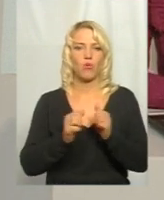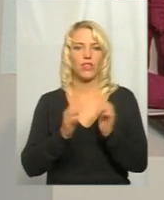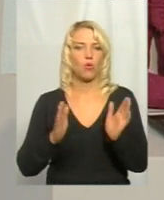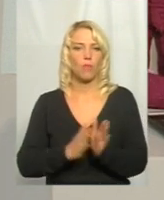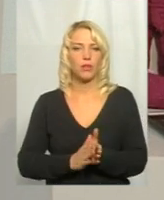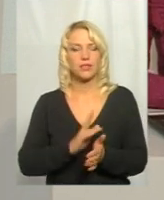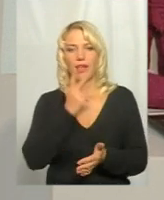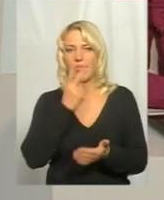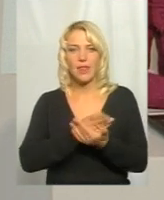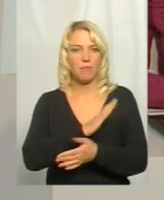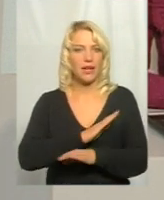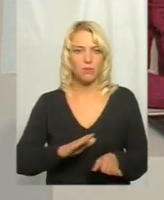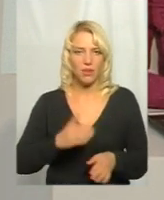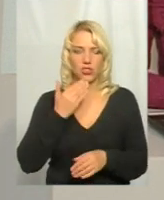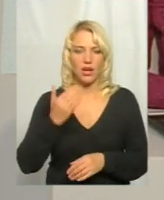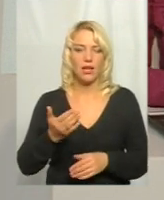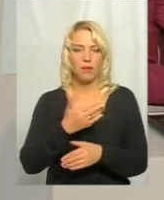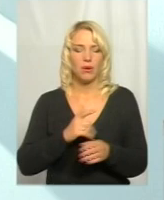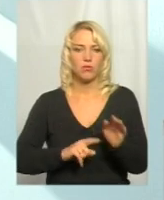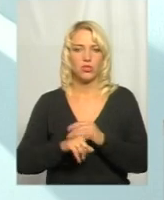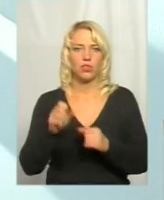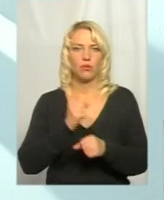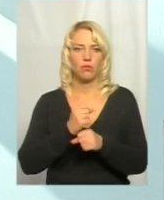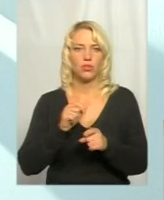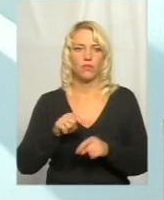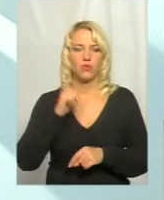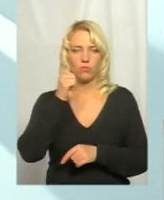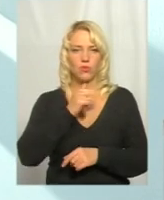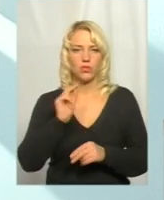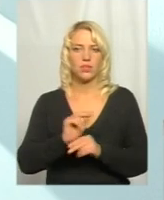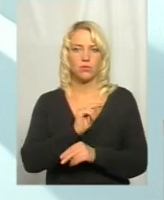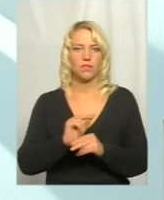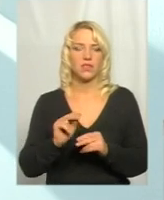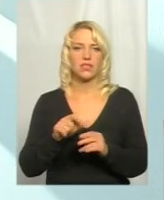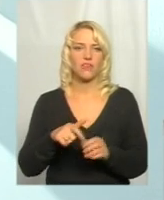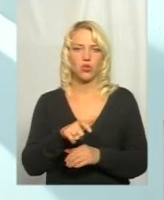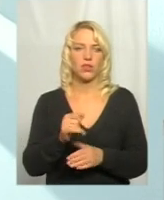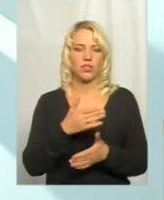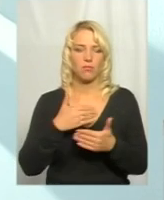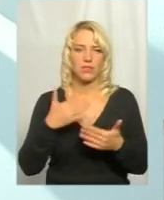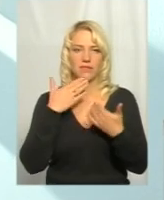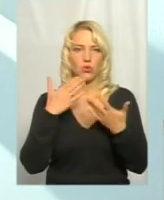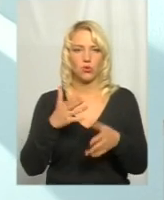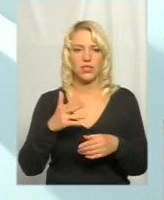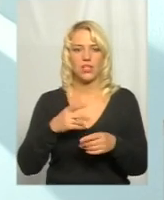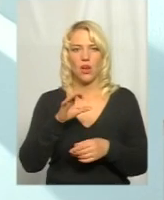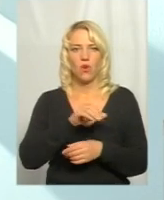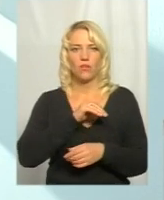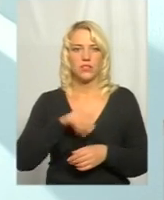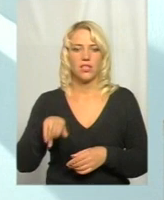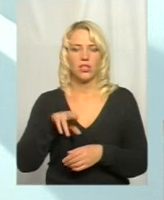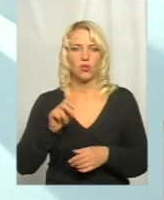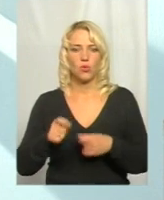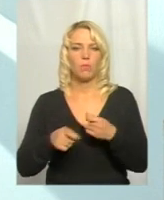Скажу, ми розпочали роботу в цьому році з будівництва доріг і ми звернулися офіційно до управління